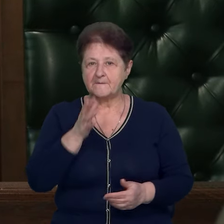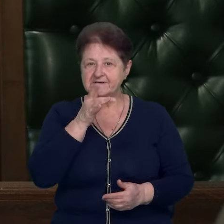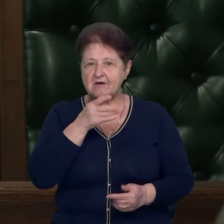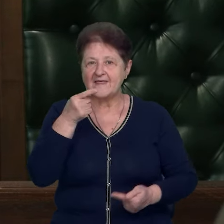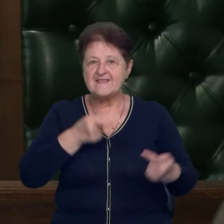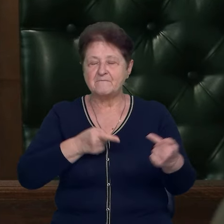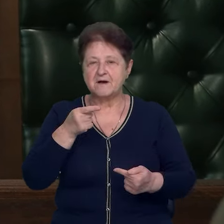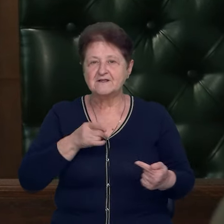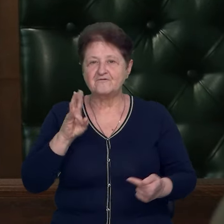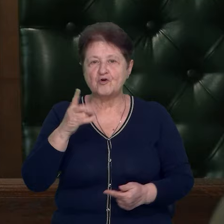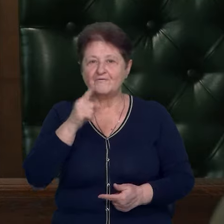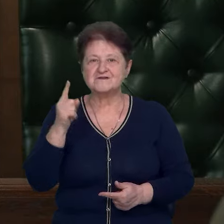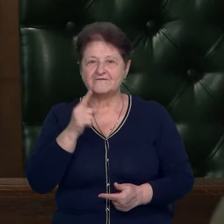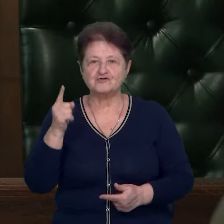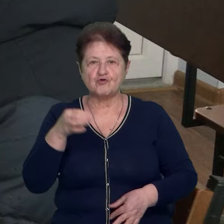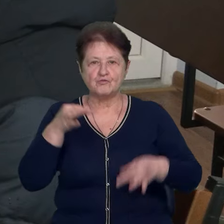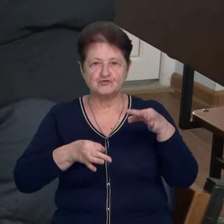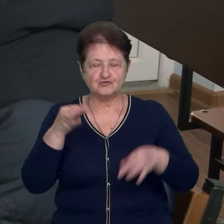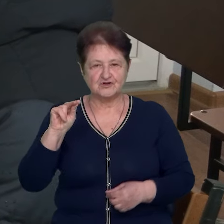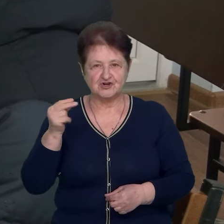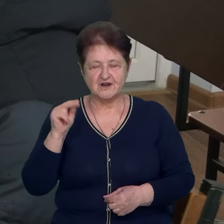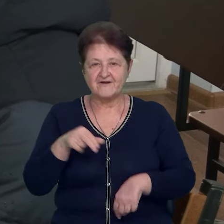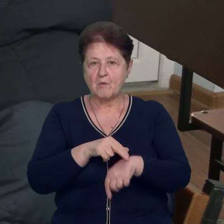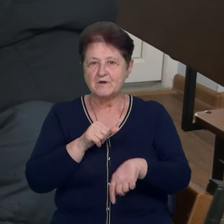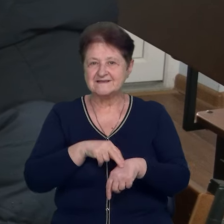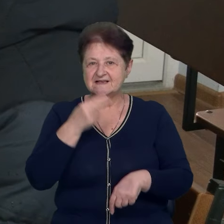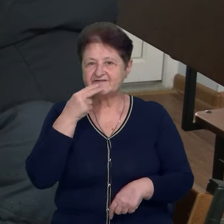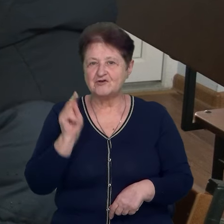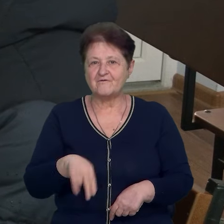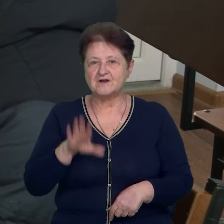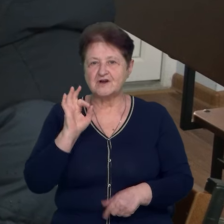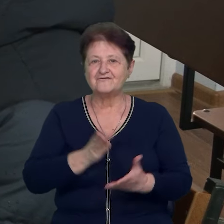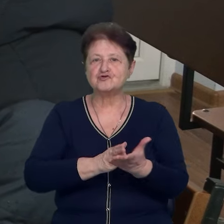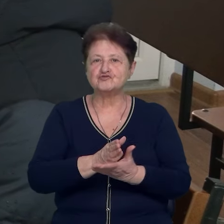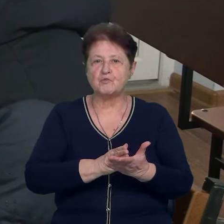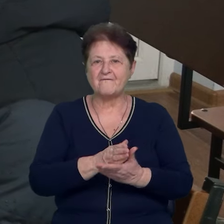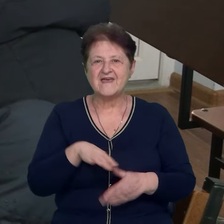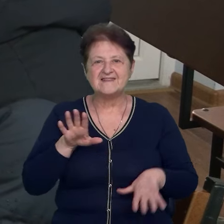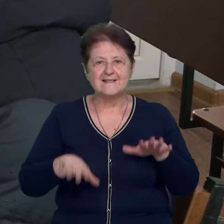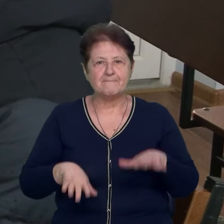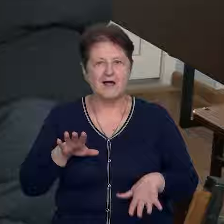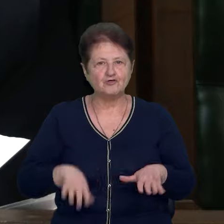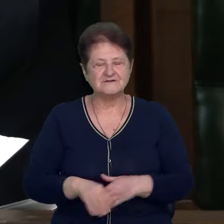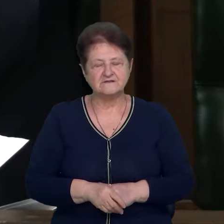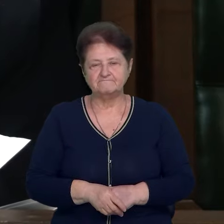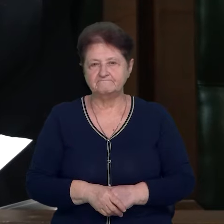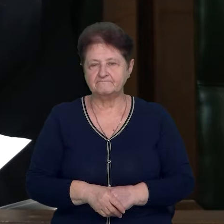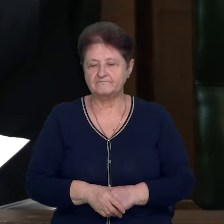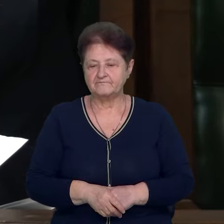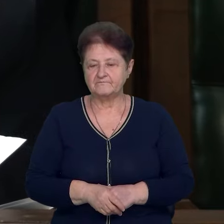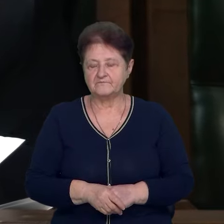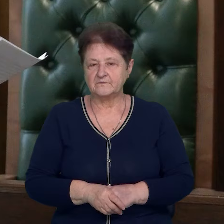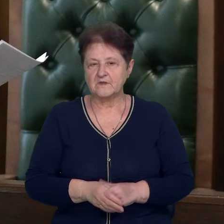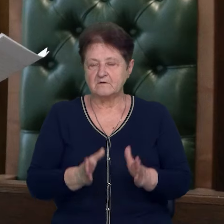дебатів у Новозаводському районному суді Чернігова. Поліцейських звинувачують у службовій недбалості. Прошу